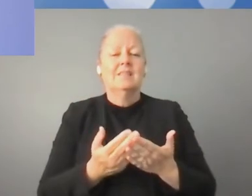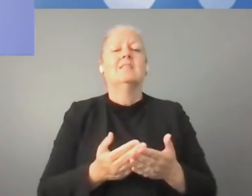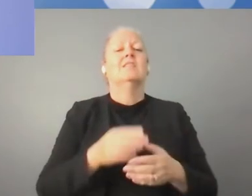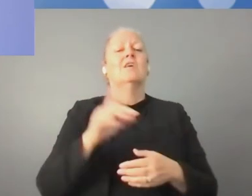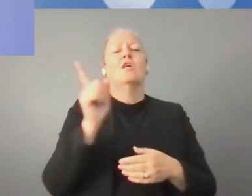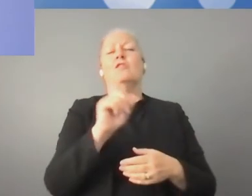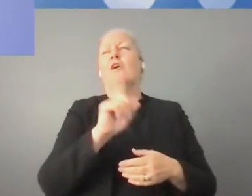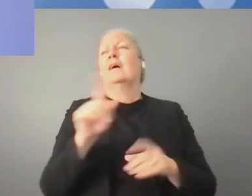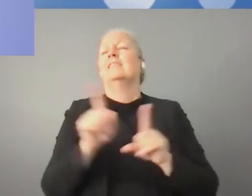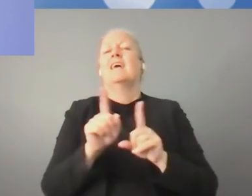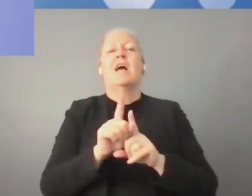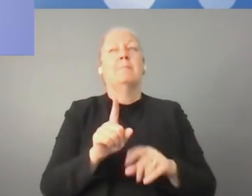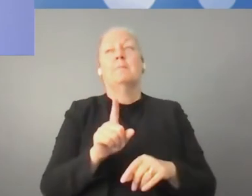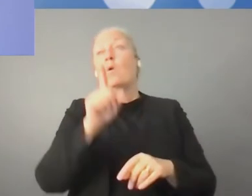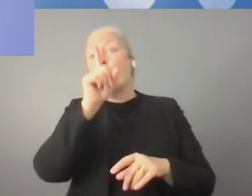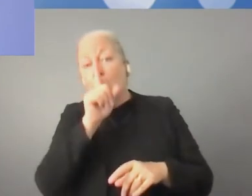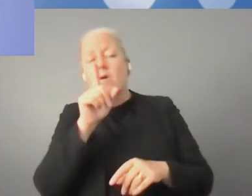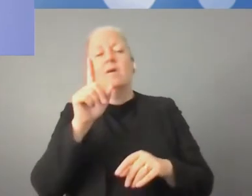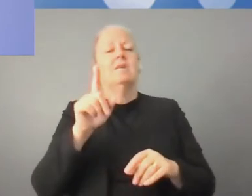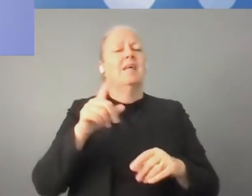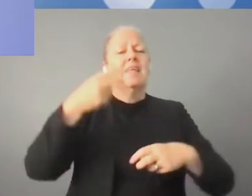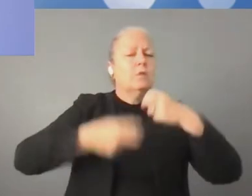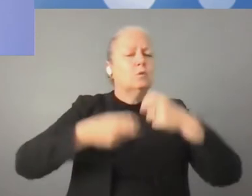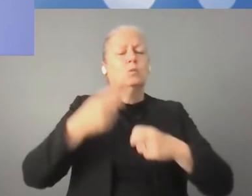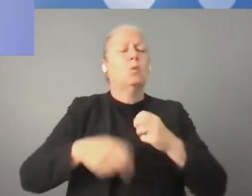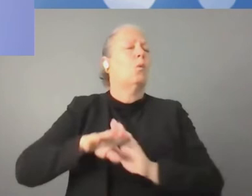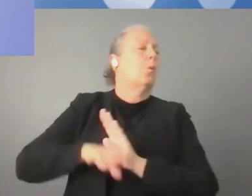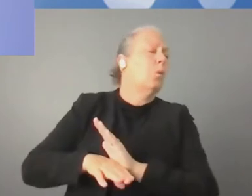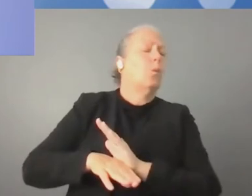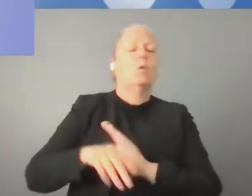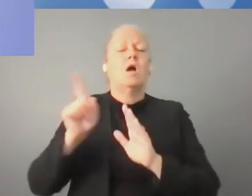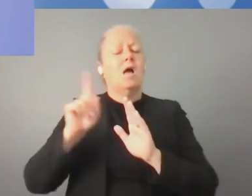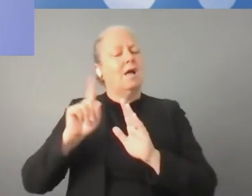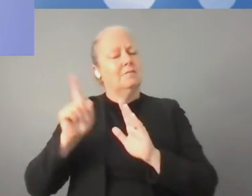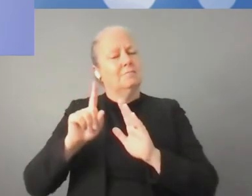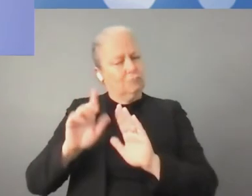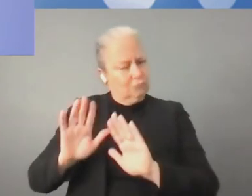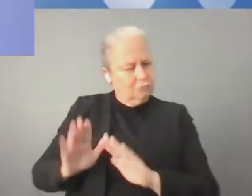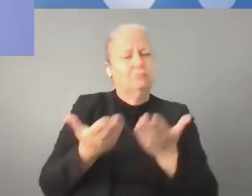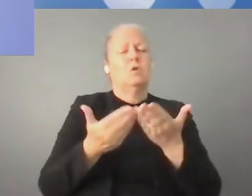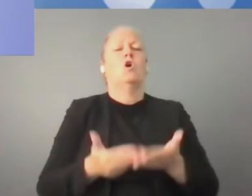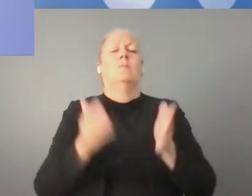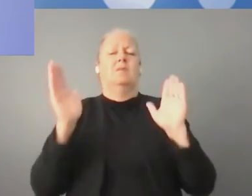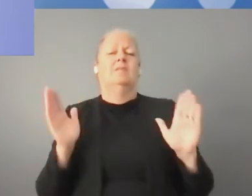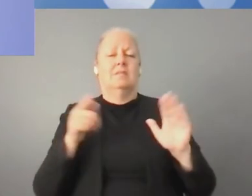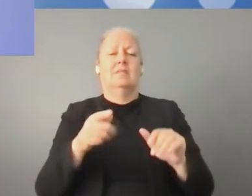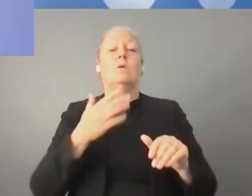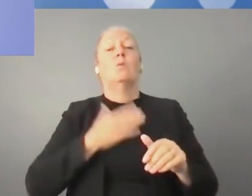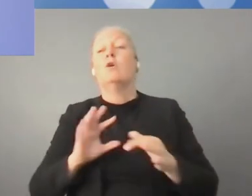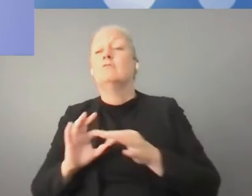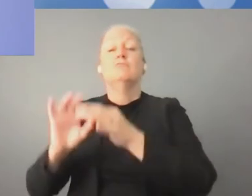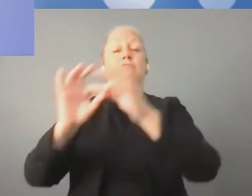wolnej, bezpiecznej przeszłości cyfrowej. Są to kwestie oczywiście bardzo złożone. Musimy